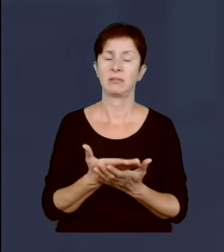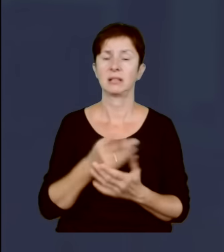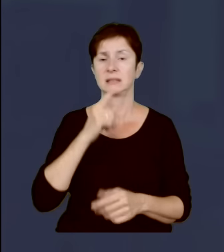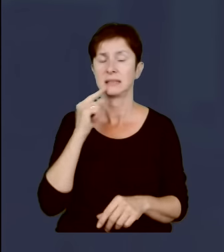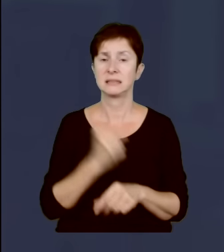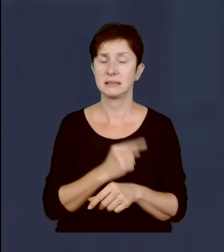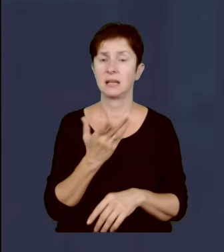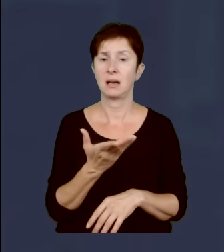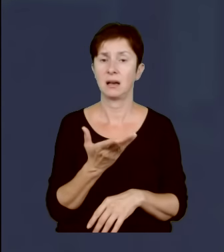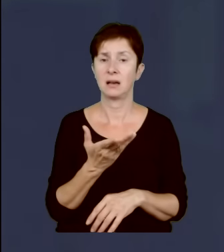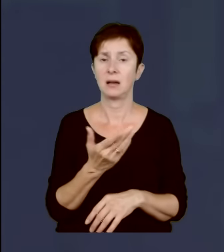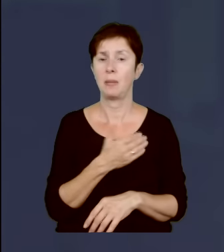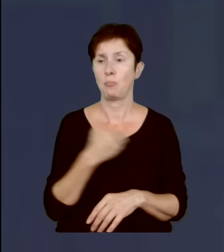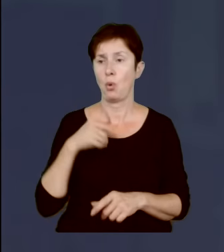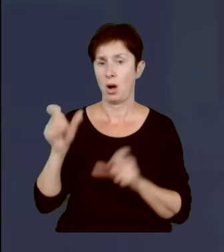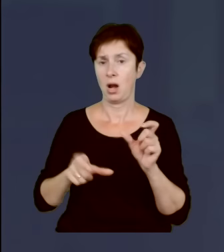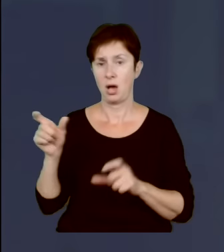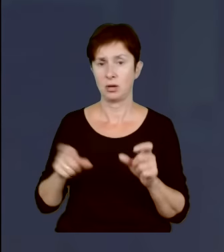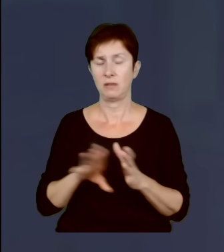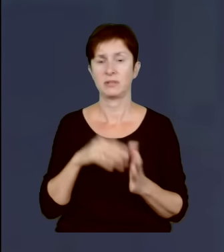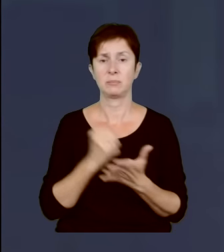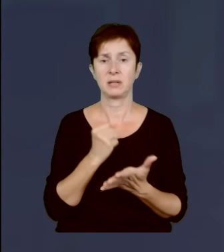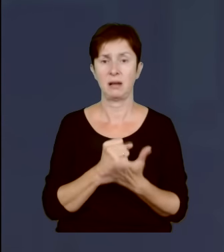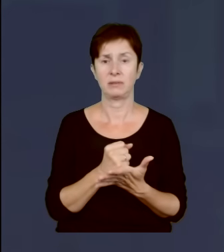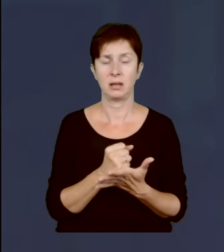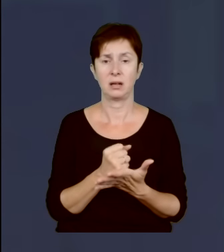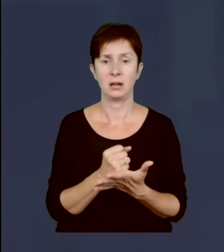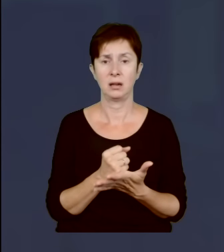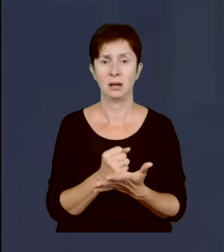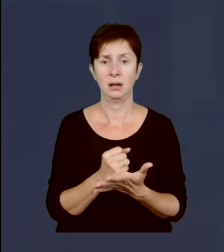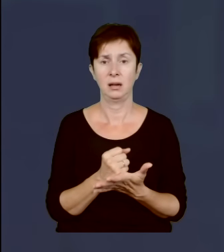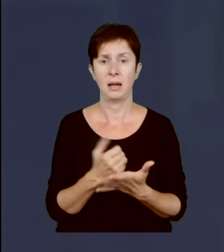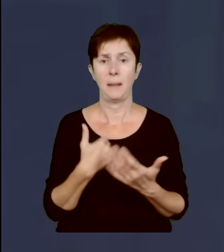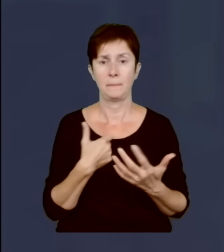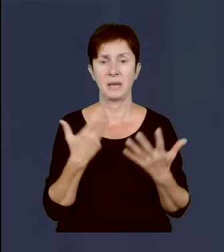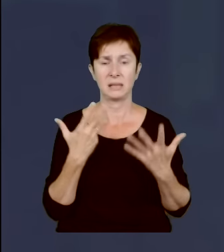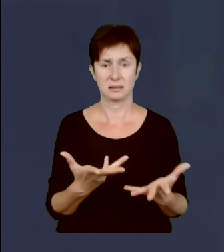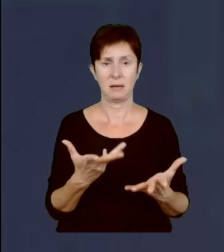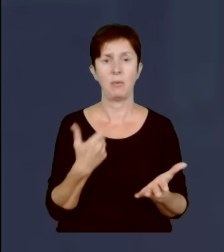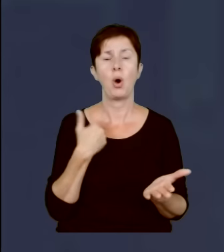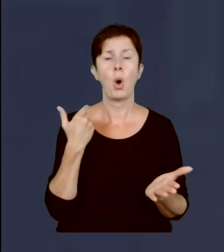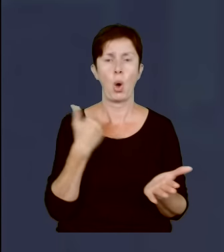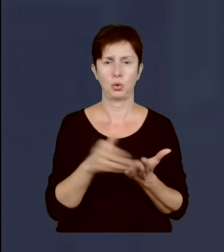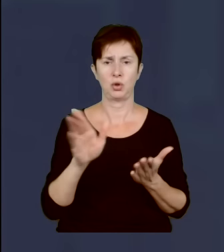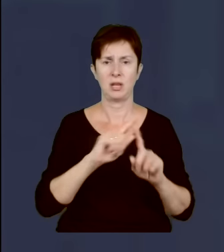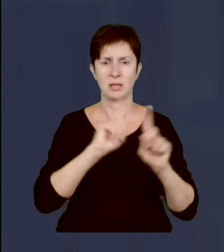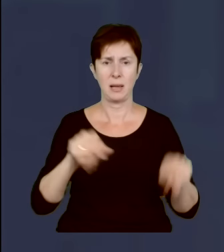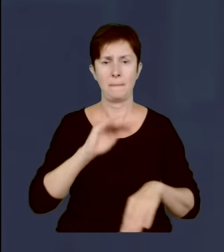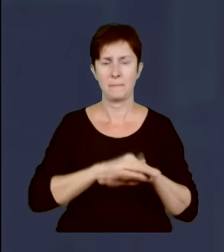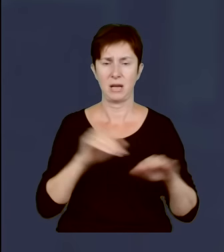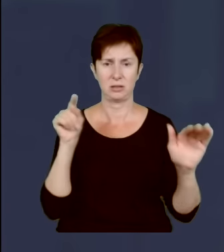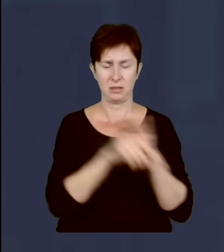Polaków odnośnie tego, że oczekujemy odrzucenia paktu migracyjnego, wrzucenia paktu